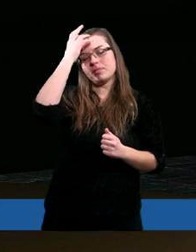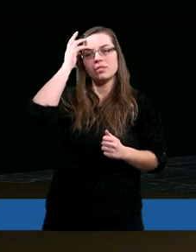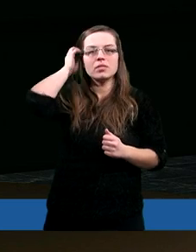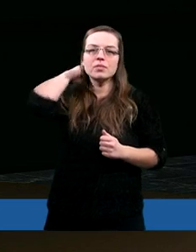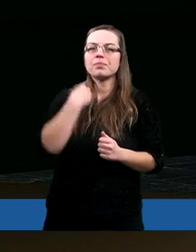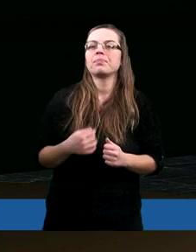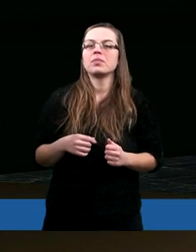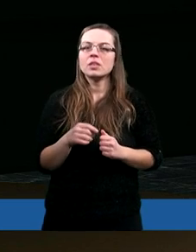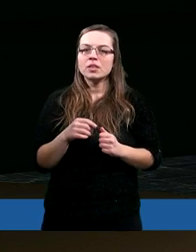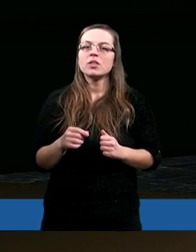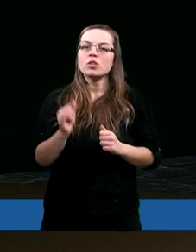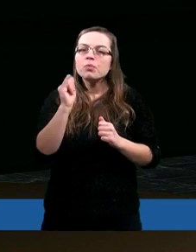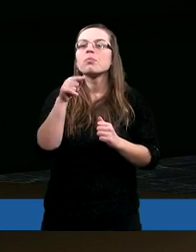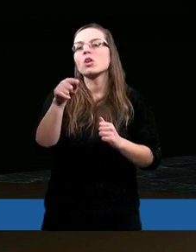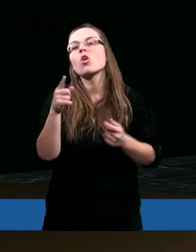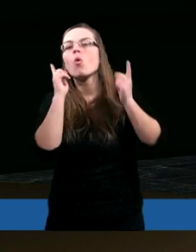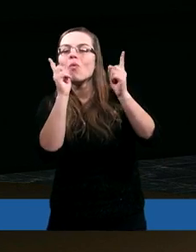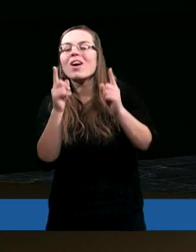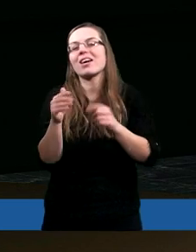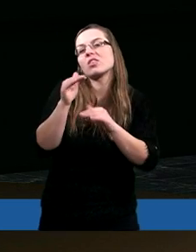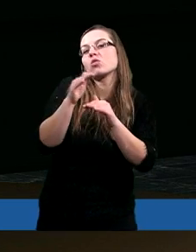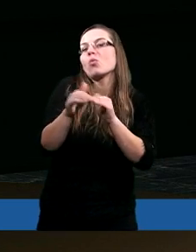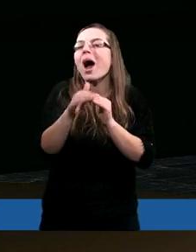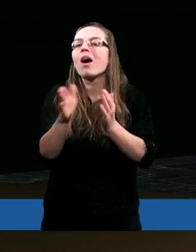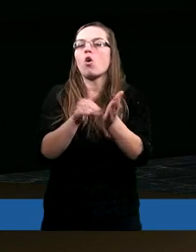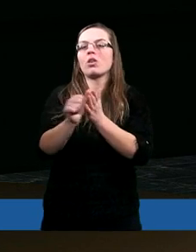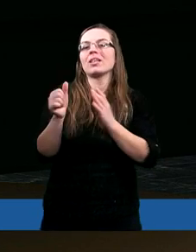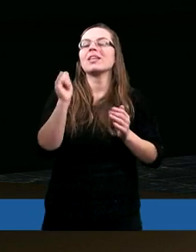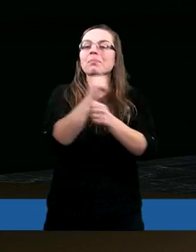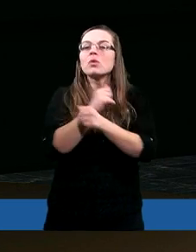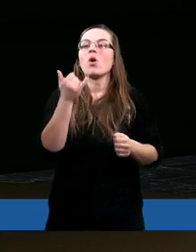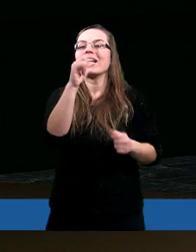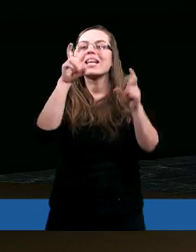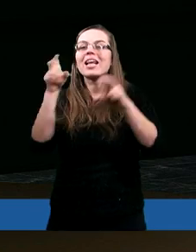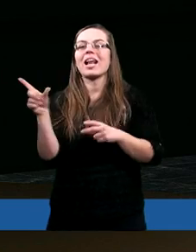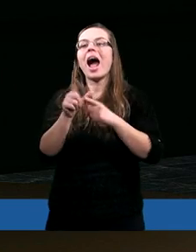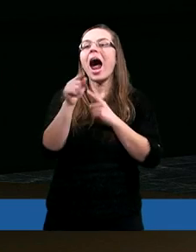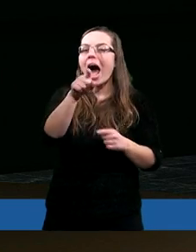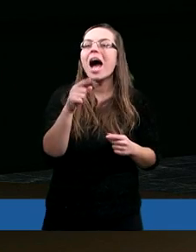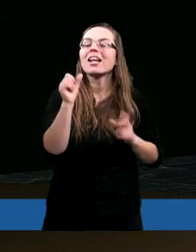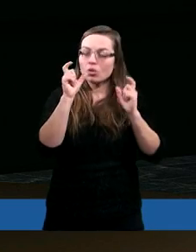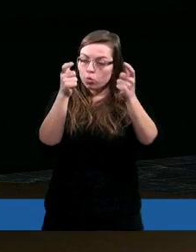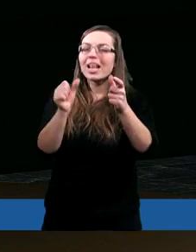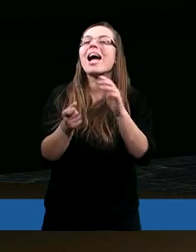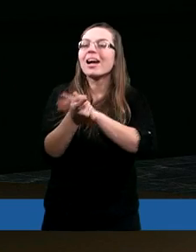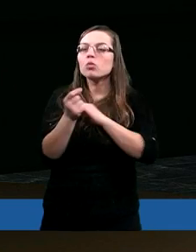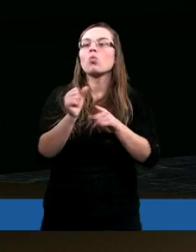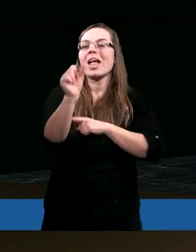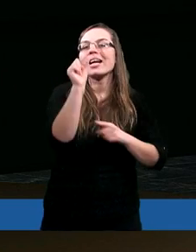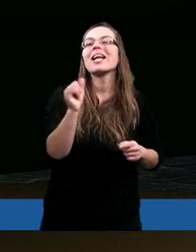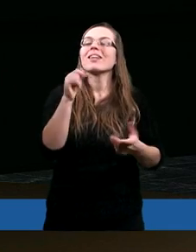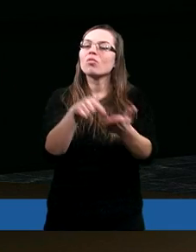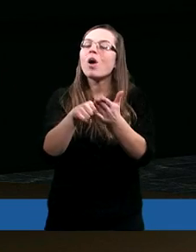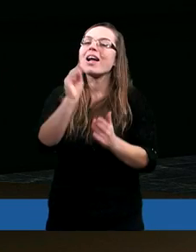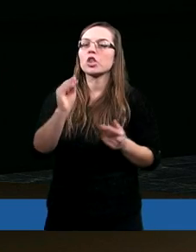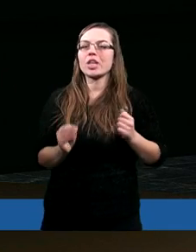Nienaz oczywiście skutek jest łagodny, innym razem jest skutek inny, ale skutek jest. To jest właśnie